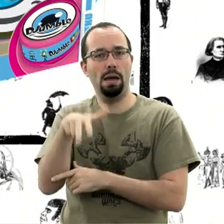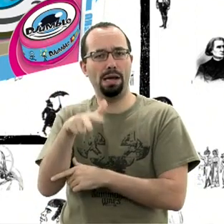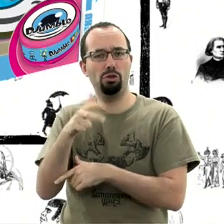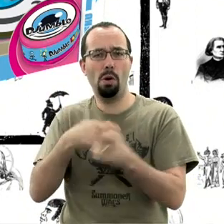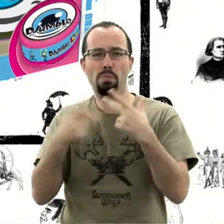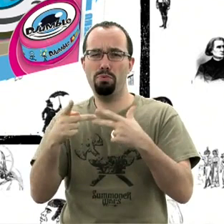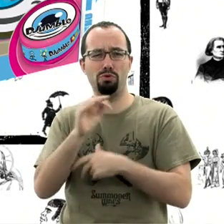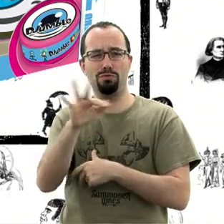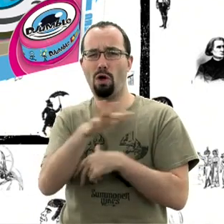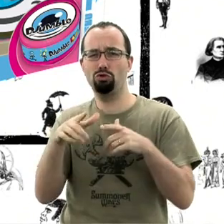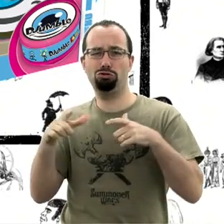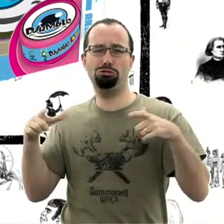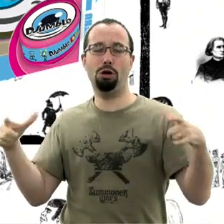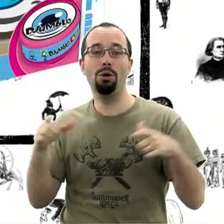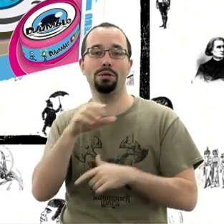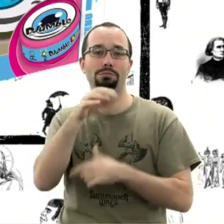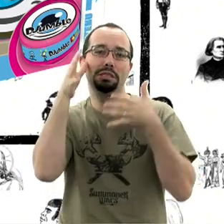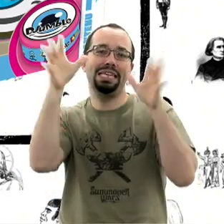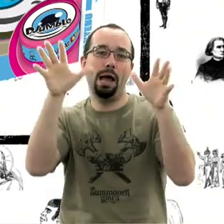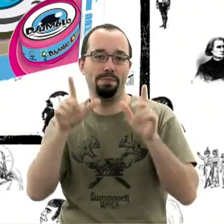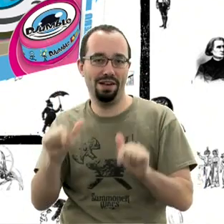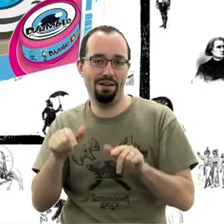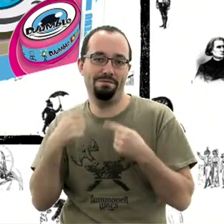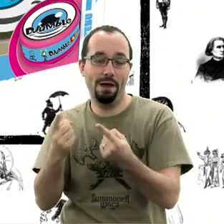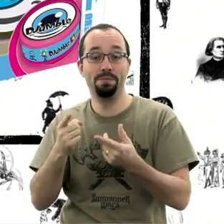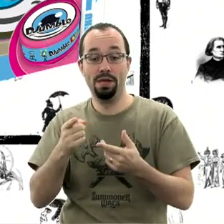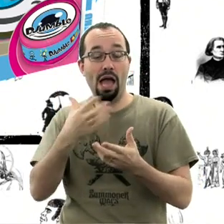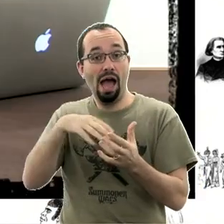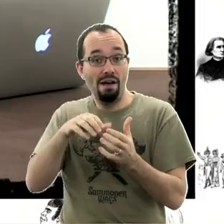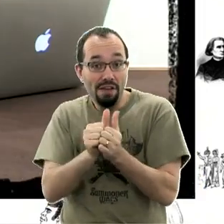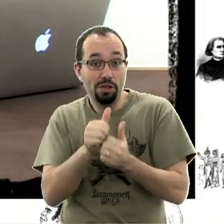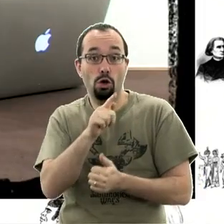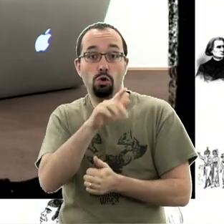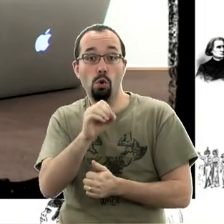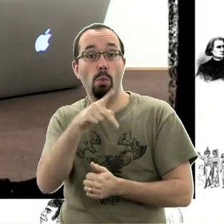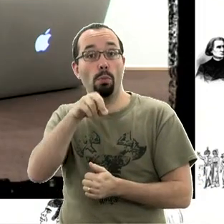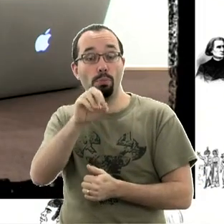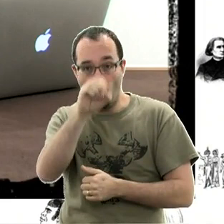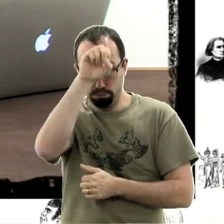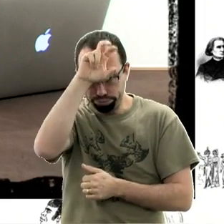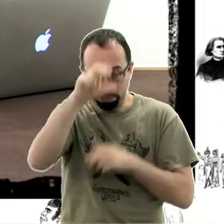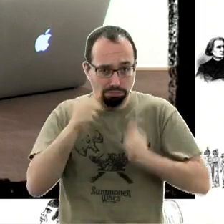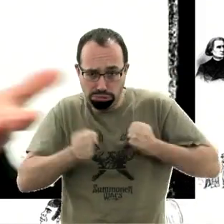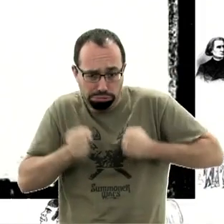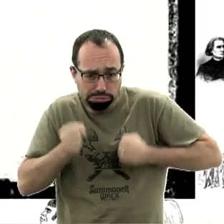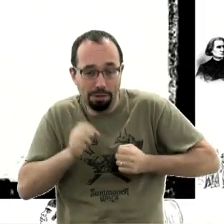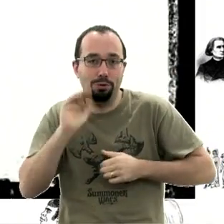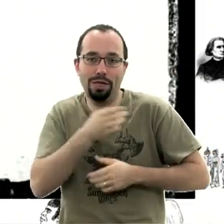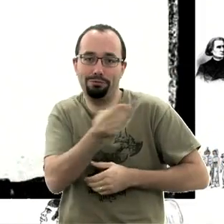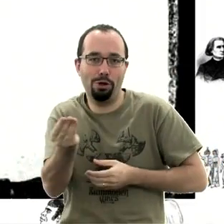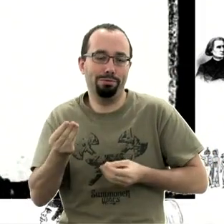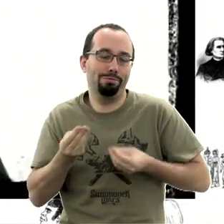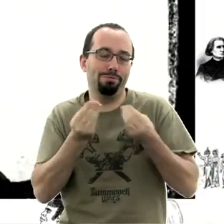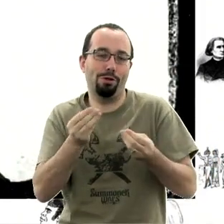appartement de France, dans un Ikea. Nous avons couru partout avec des GoPro sur la tête et ça, forcément, ça vous a plu, ça vous a amusé. Donc forcément, vous allez consulter et ça grimpe.